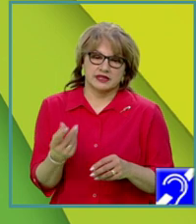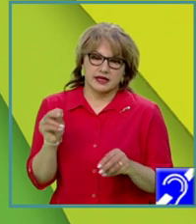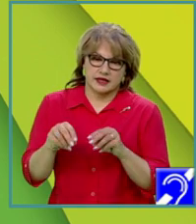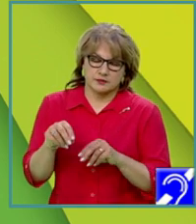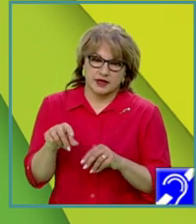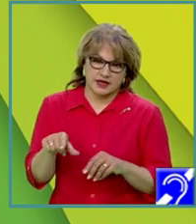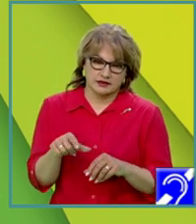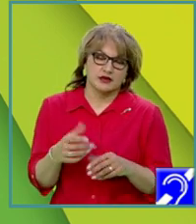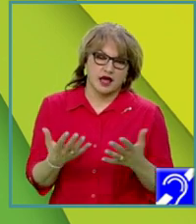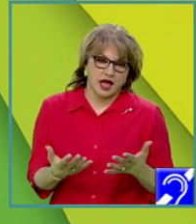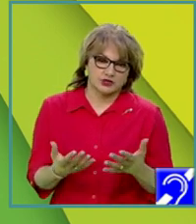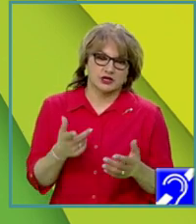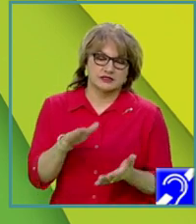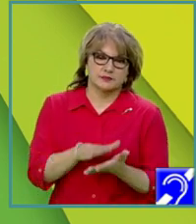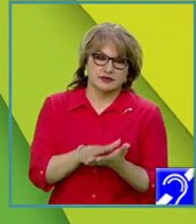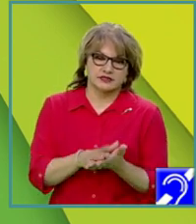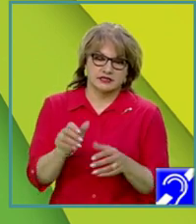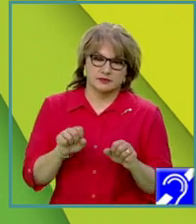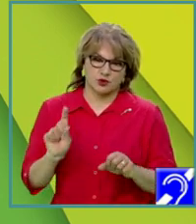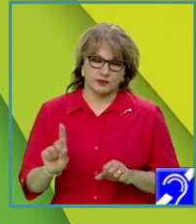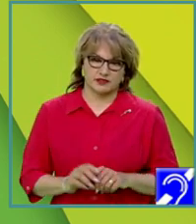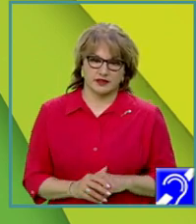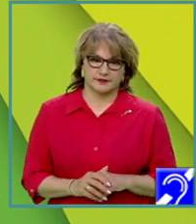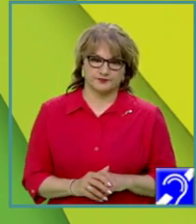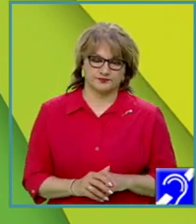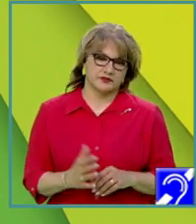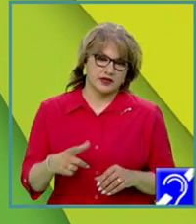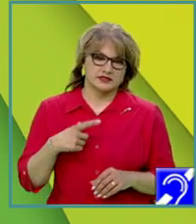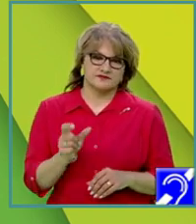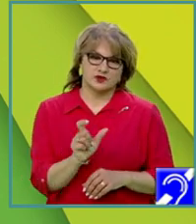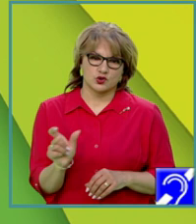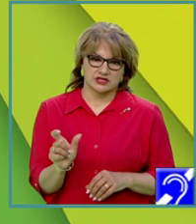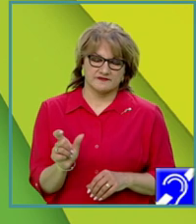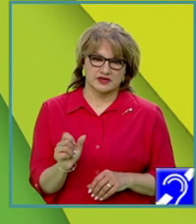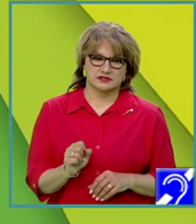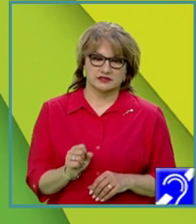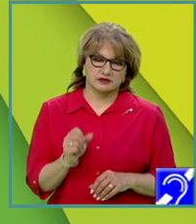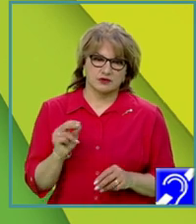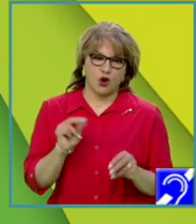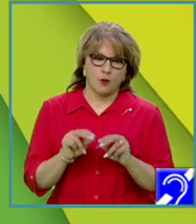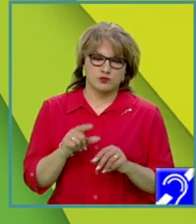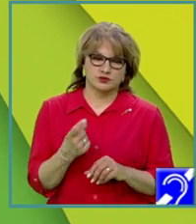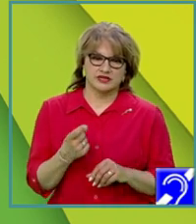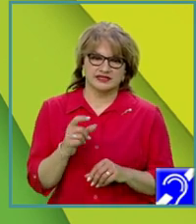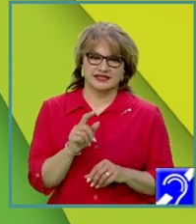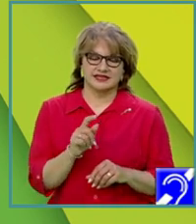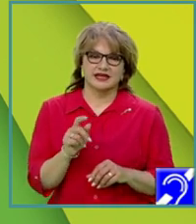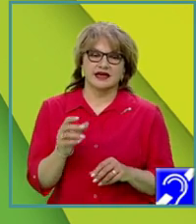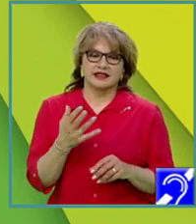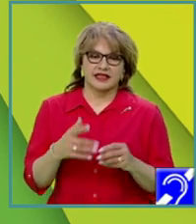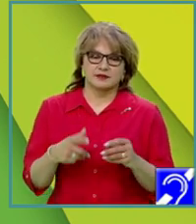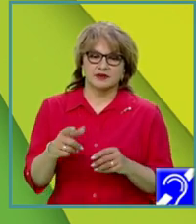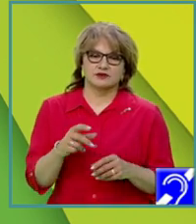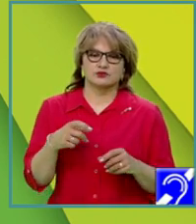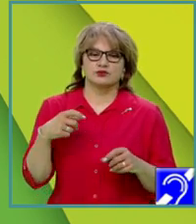parte, astfel încât să-și păstreze proprietatea. Fie secvența compusă din termenii xk,